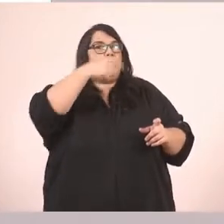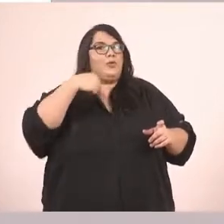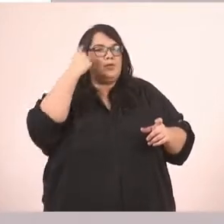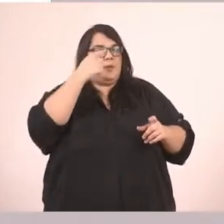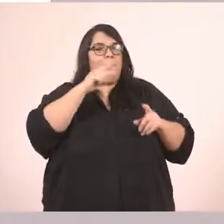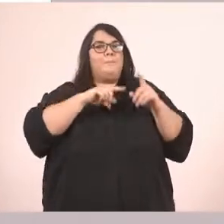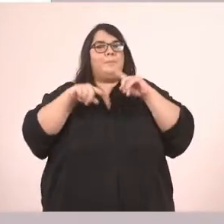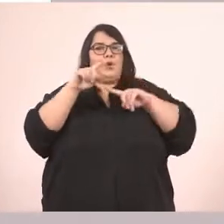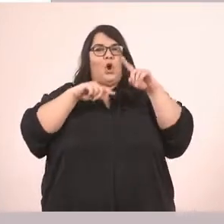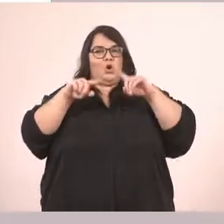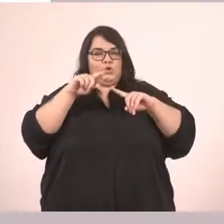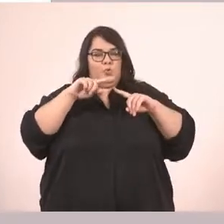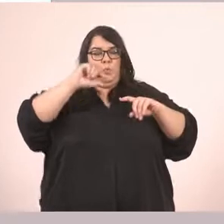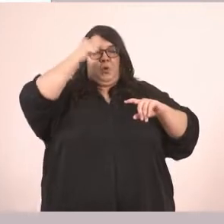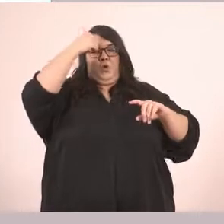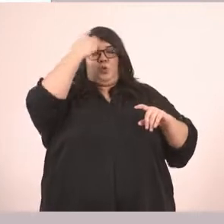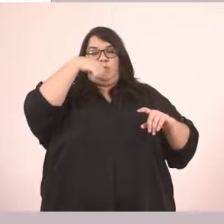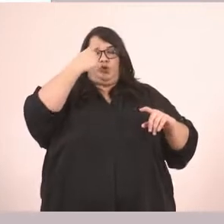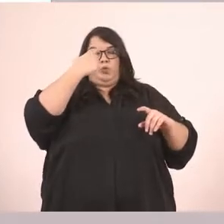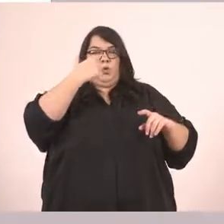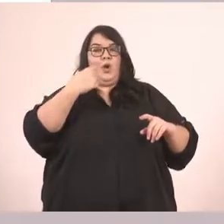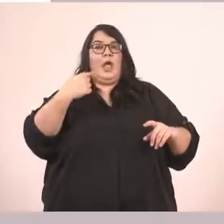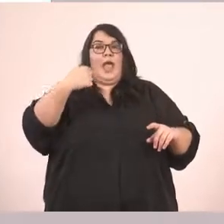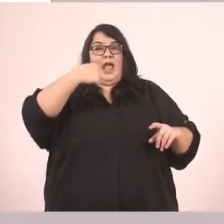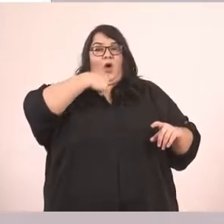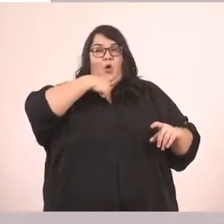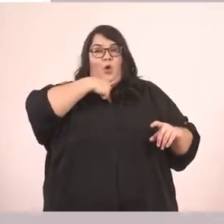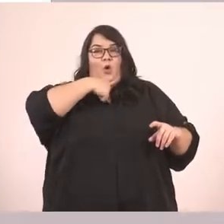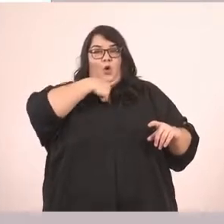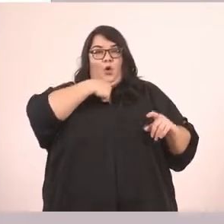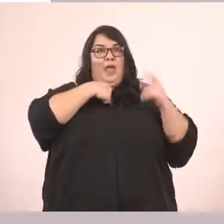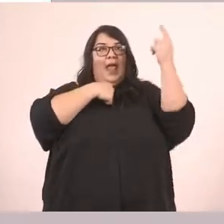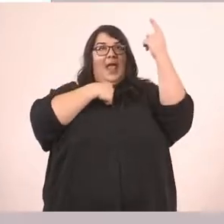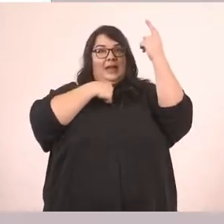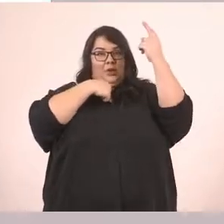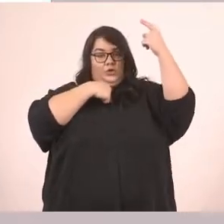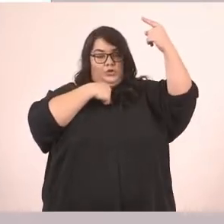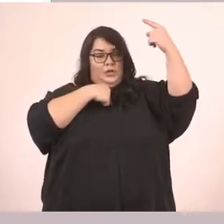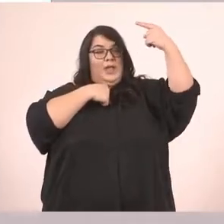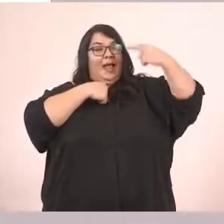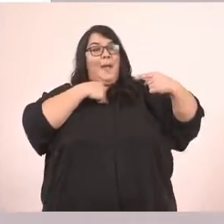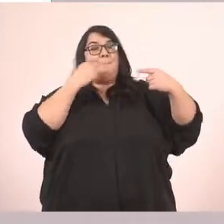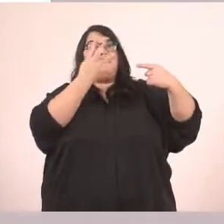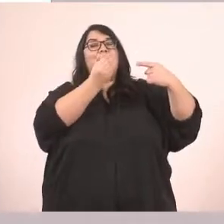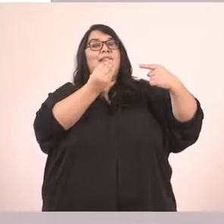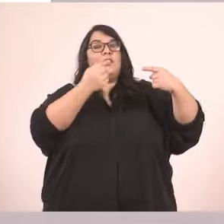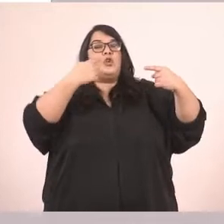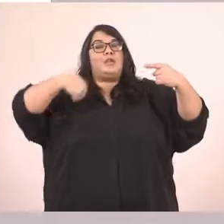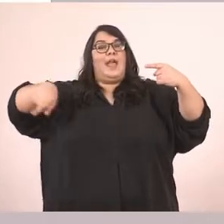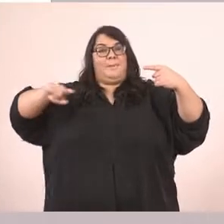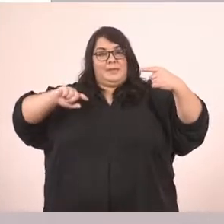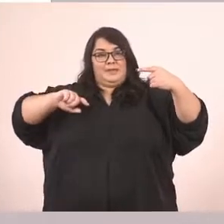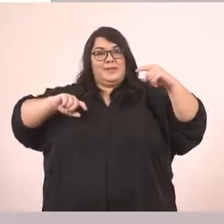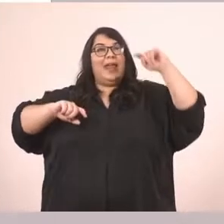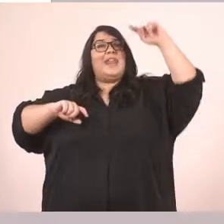Το πρώτο πρόσωπο που είναι το εγώ στον ενικό και το εμείς στον πληθυντικό. Το